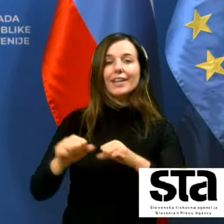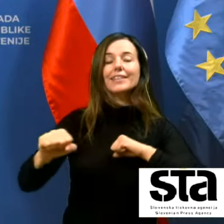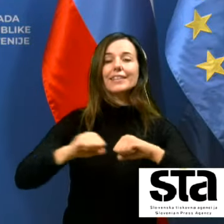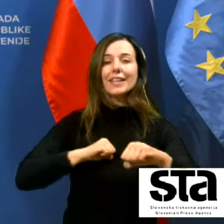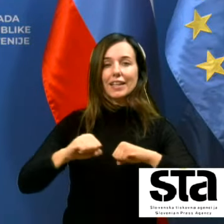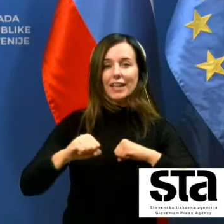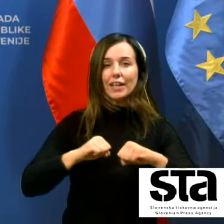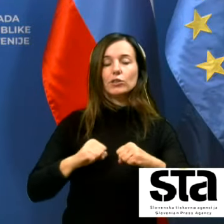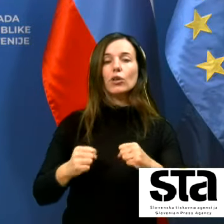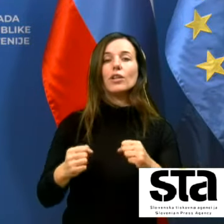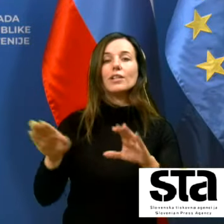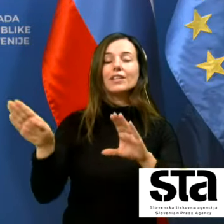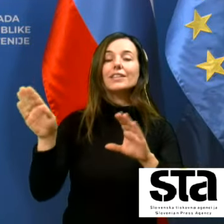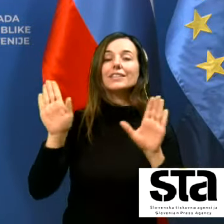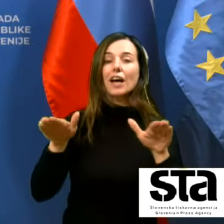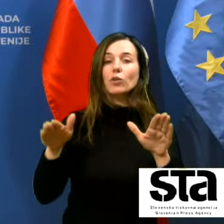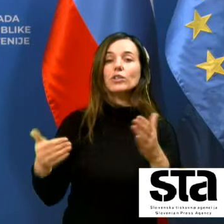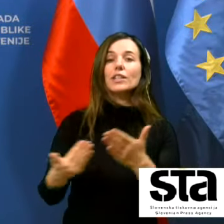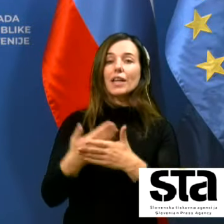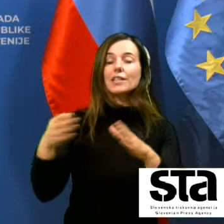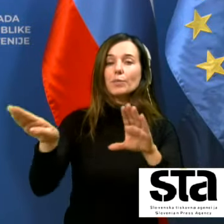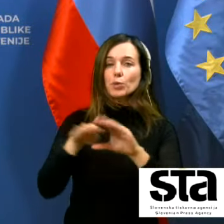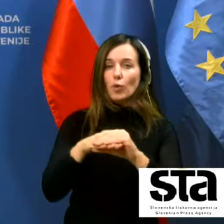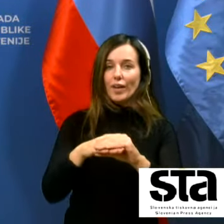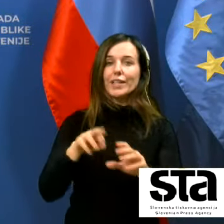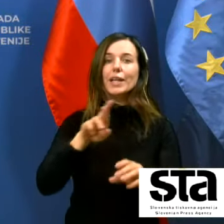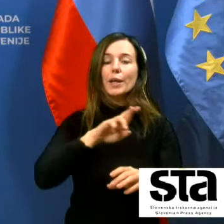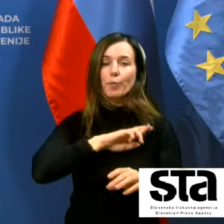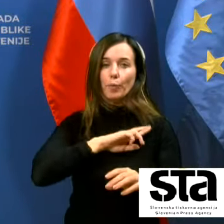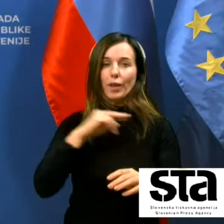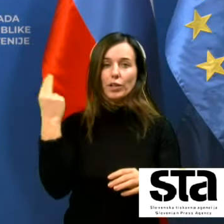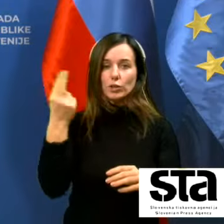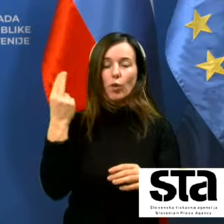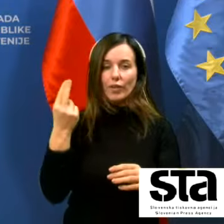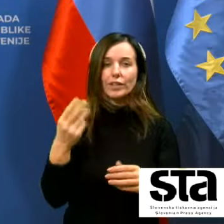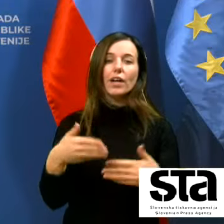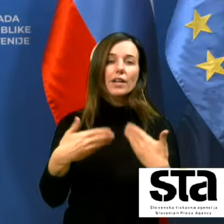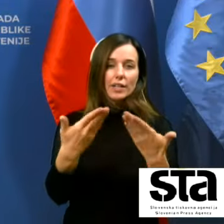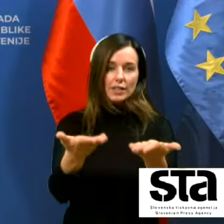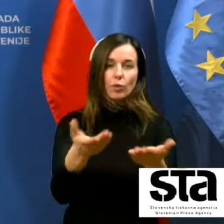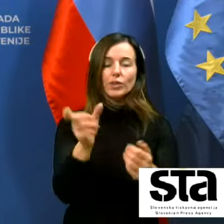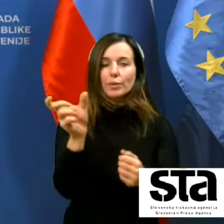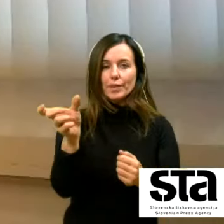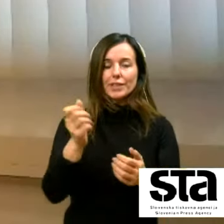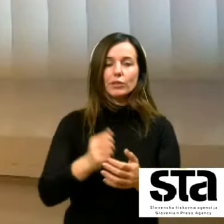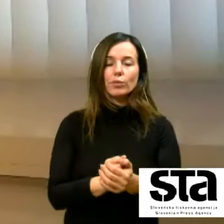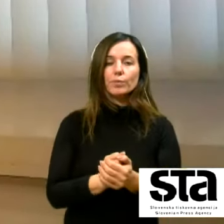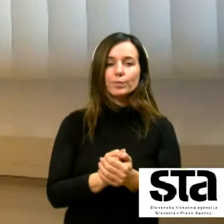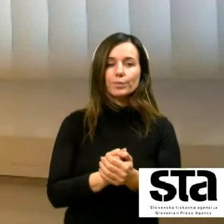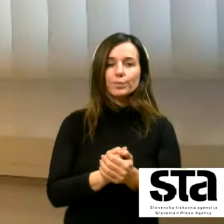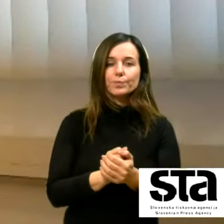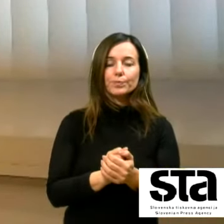Slovenije za zaposlovanje gospod Bobnar beseda je končno vaša izvolite prosim